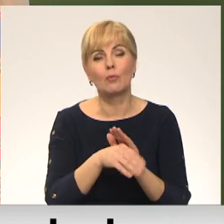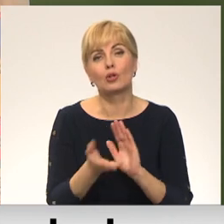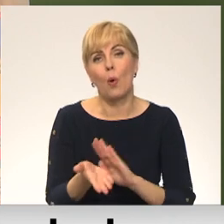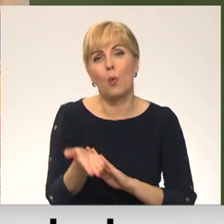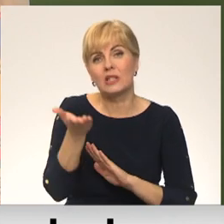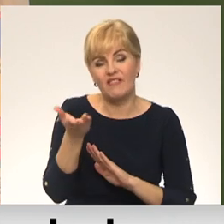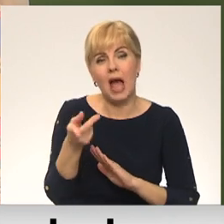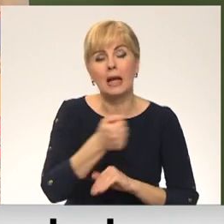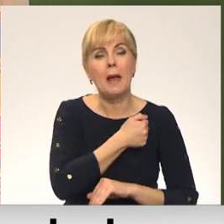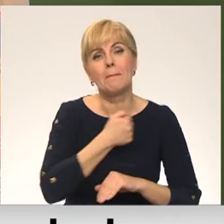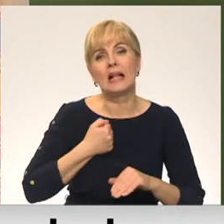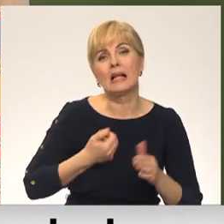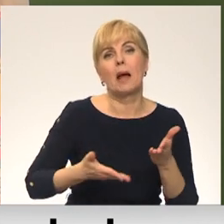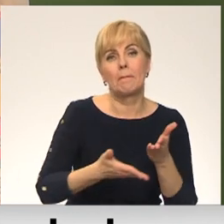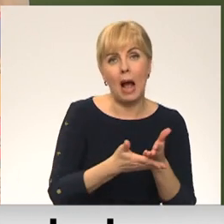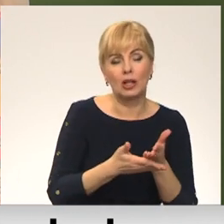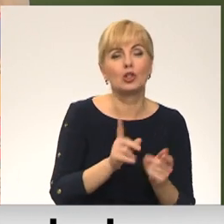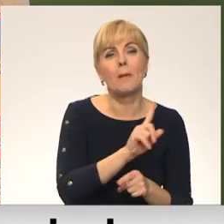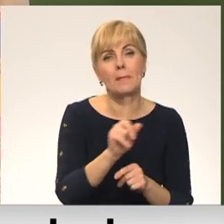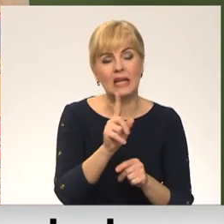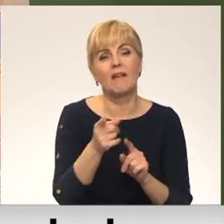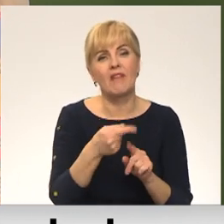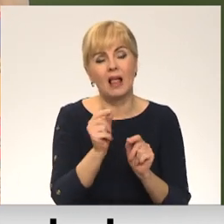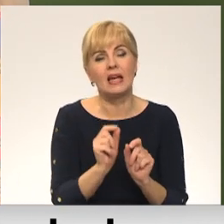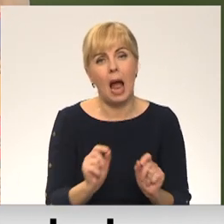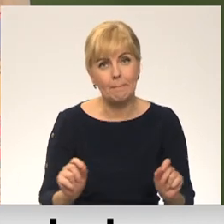ka šī militārā palīdzība ir jāpalielina.